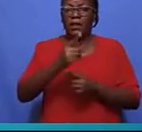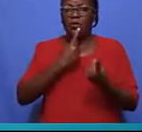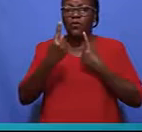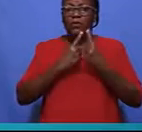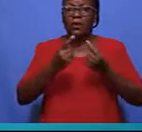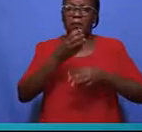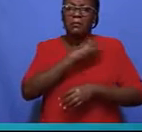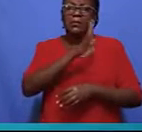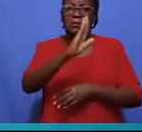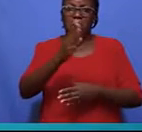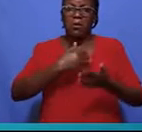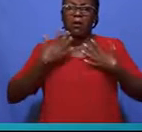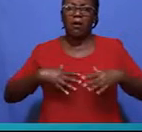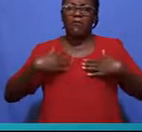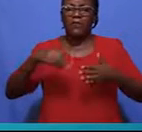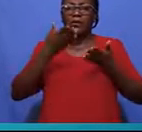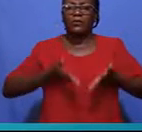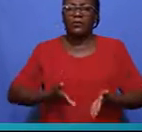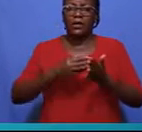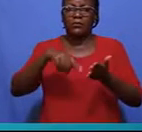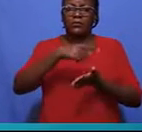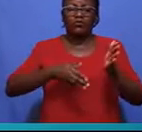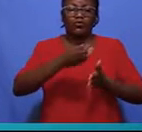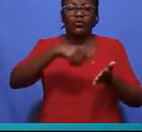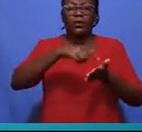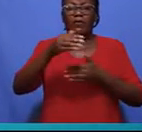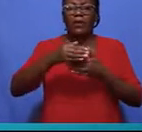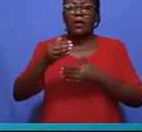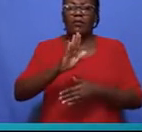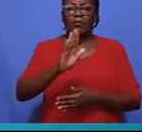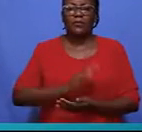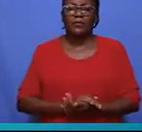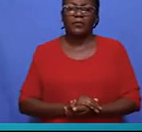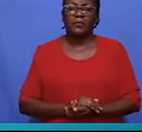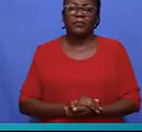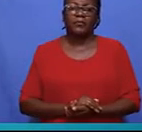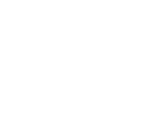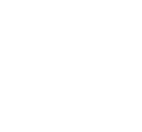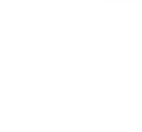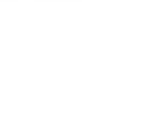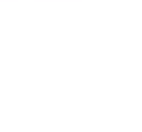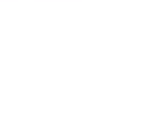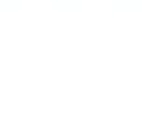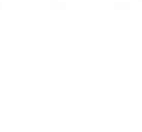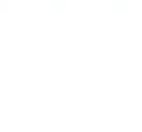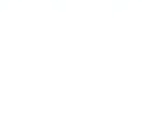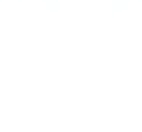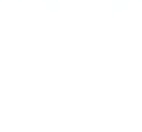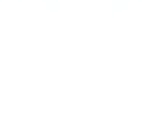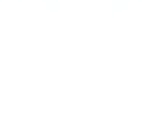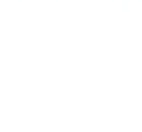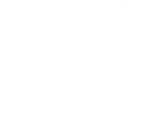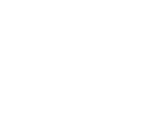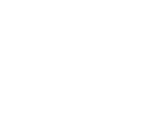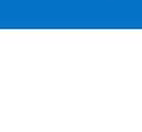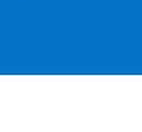na mwenza wako kuhusu Afia ya uzazi. Kwa maelezo zaidi, tembelea kitocha Afia kilicho karibu. Ujumbe huu umeleto kwenu na